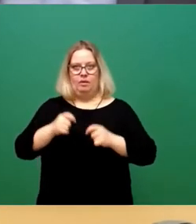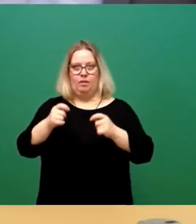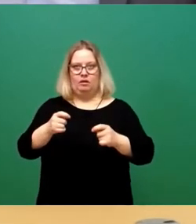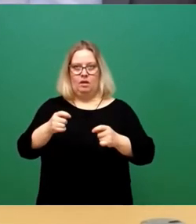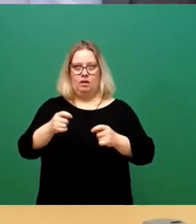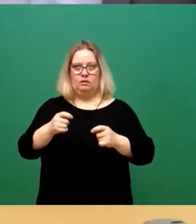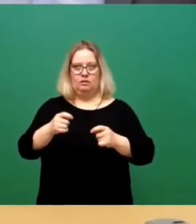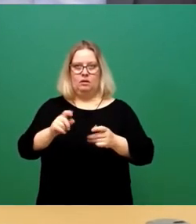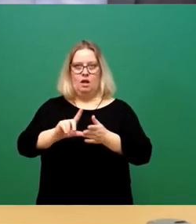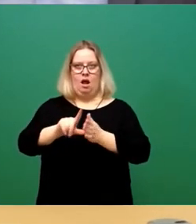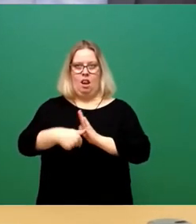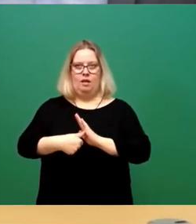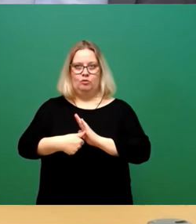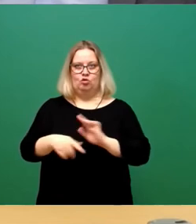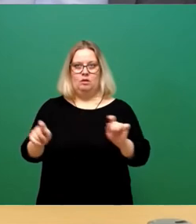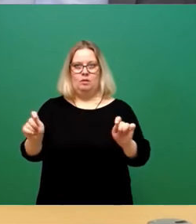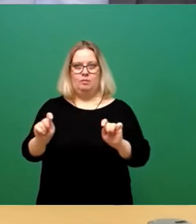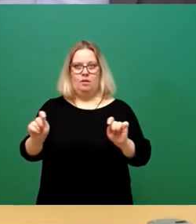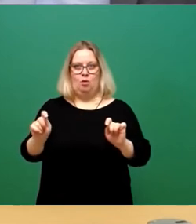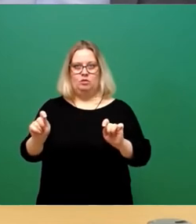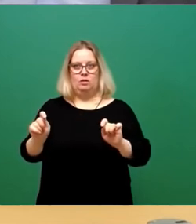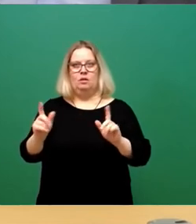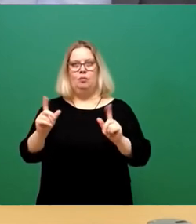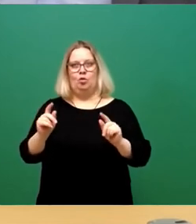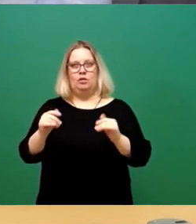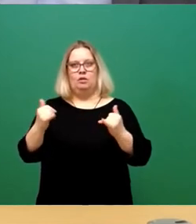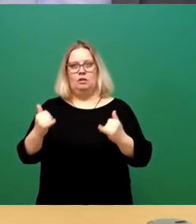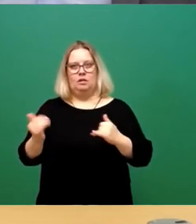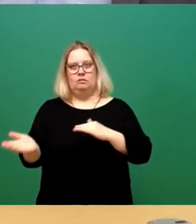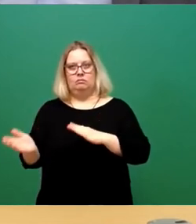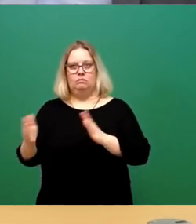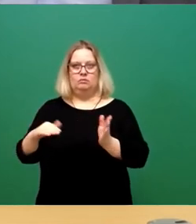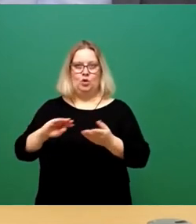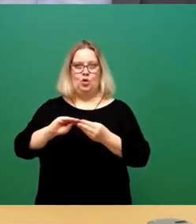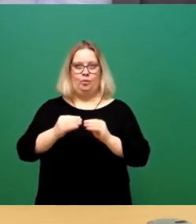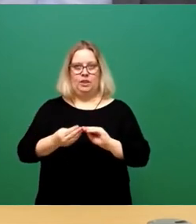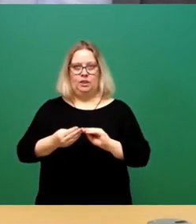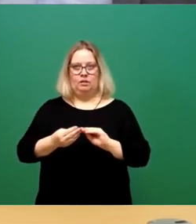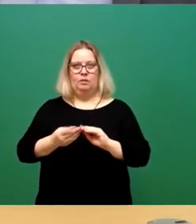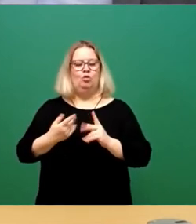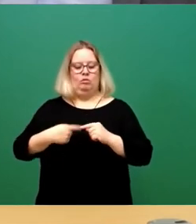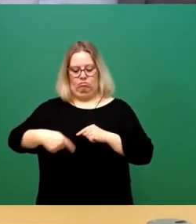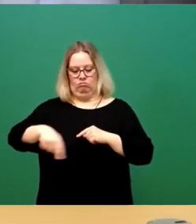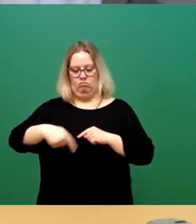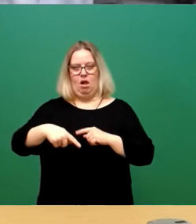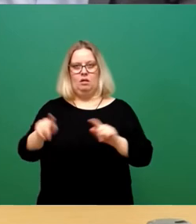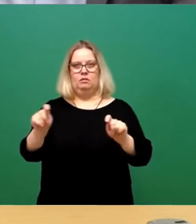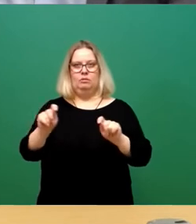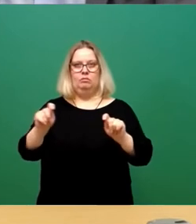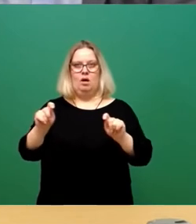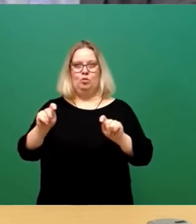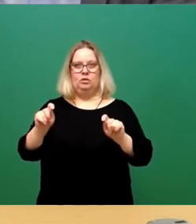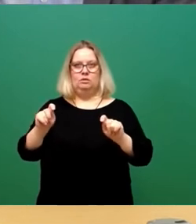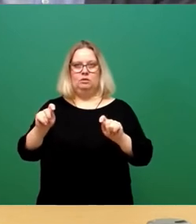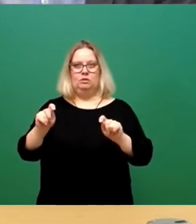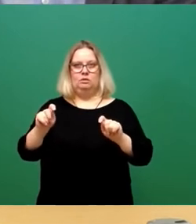halbe Stunde Pause zu machen dass wir das kombinieren mit der ohnehin stattfindenden Pause dann in der